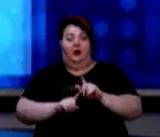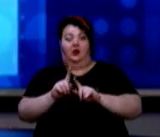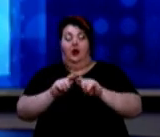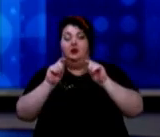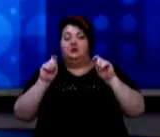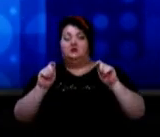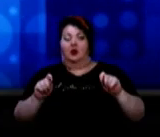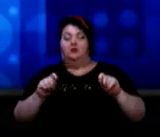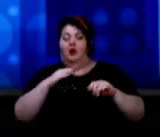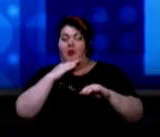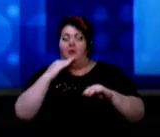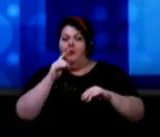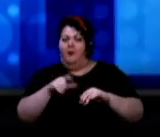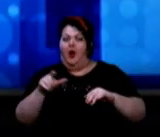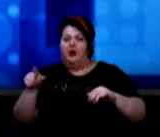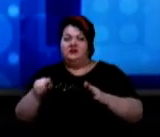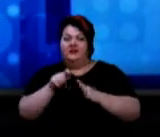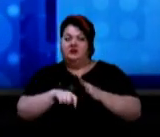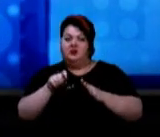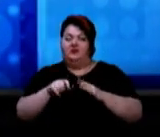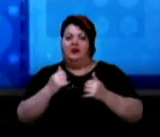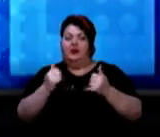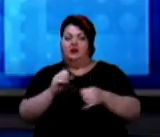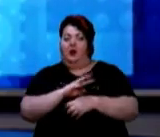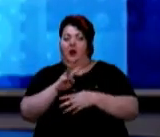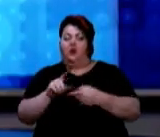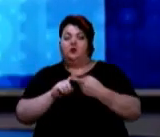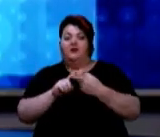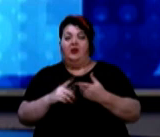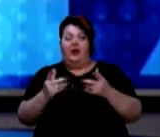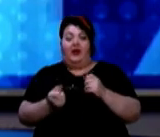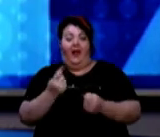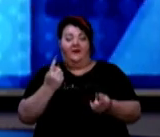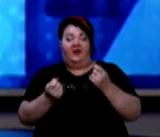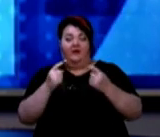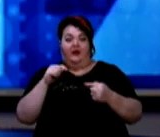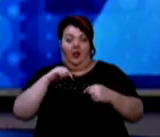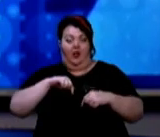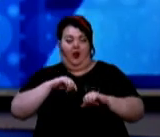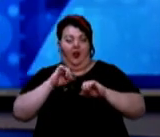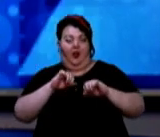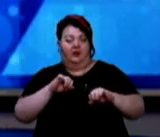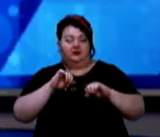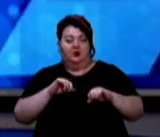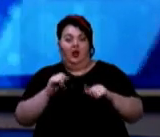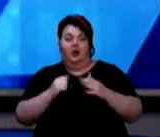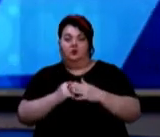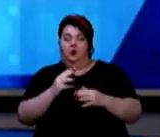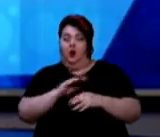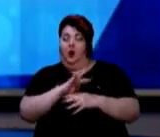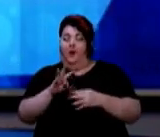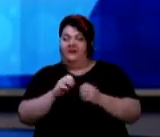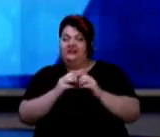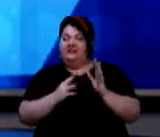-тестування на коронавірус, яке виявляє антитіла до COVID-19. Про це повідомляє офіційний сайт МОЗ.